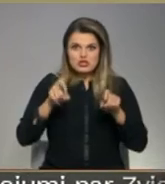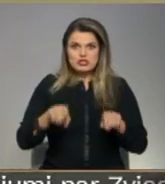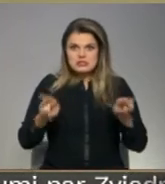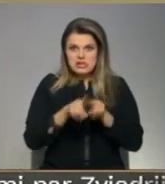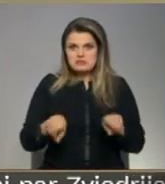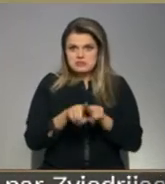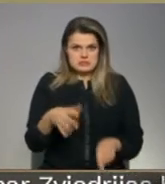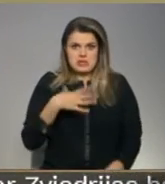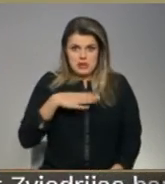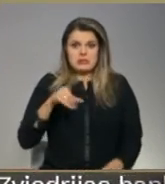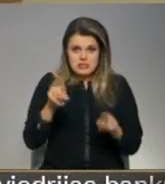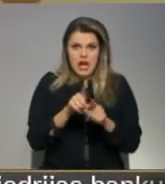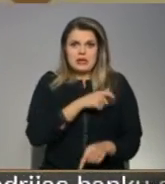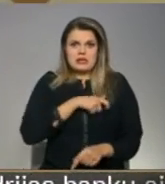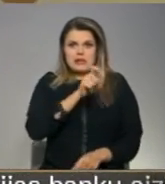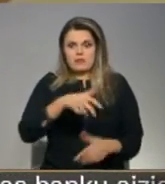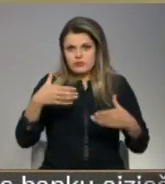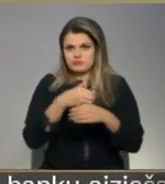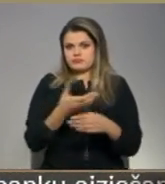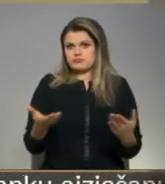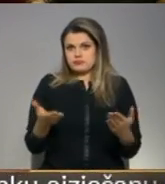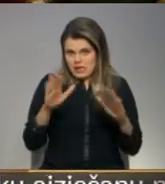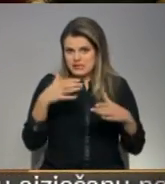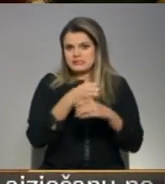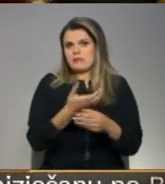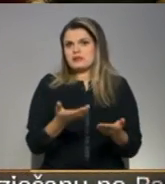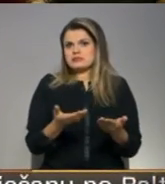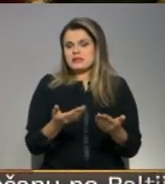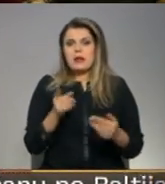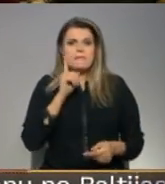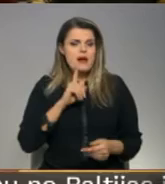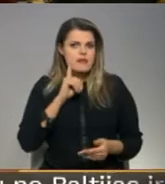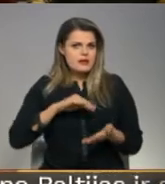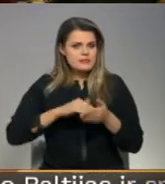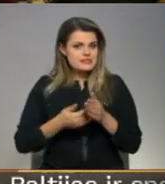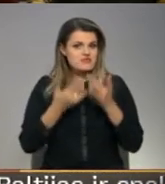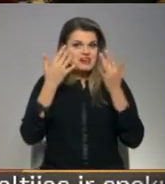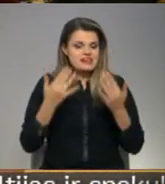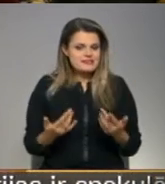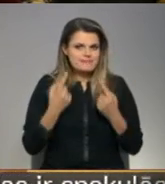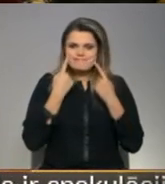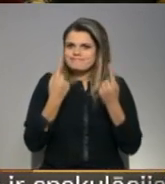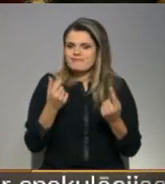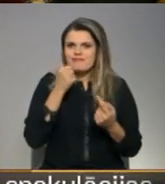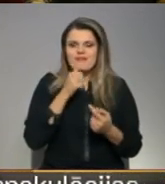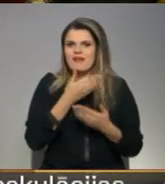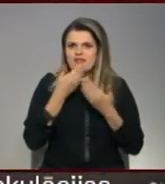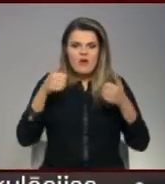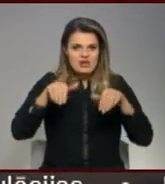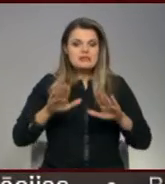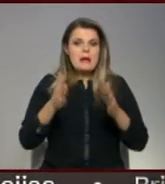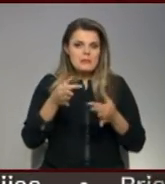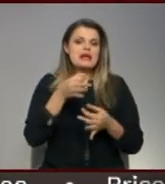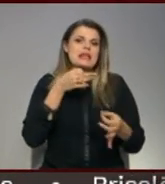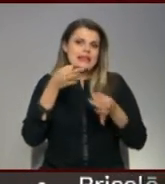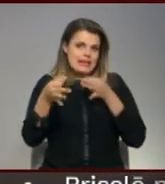Kāpēc? Tā ir samazinātās ar skolu. Mēs samazinātās. Pagaidām situācijas ir izsinājums naurās, taču dialogs ir uzsākts